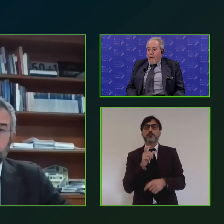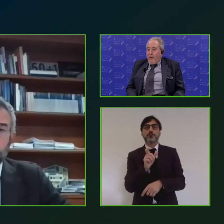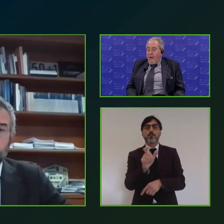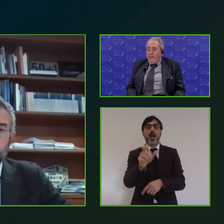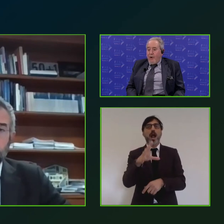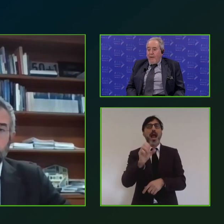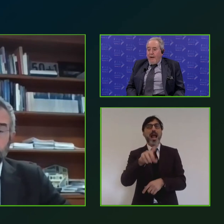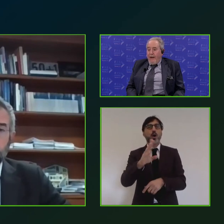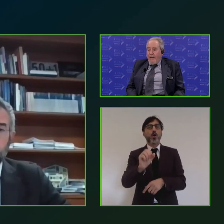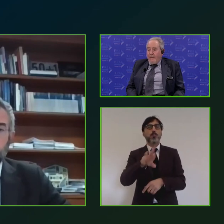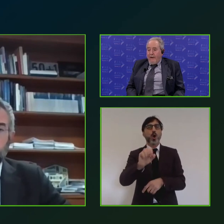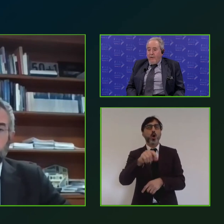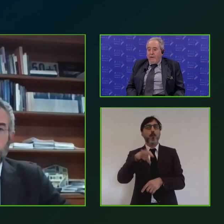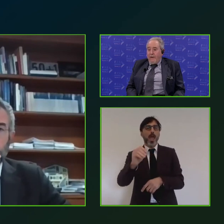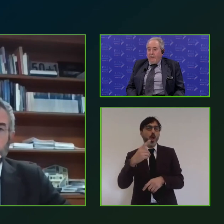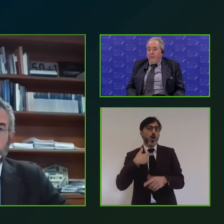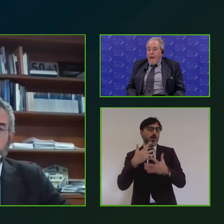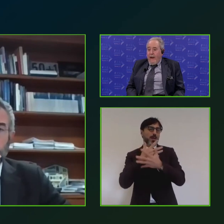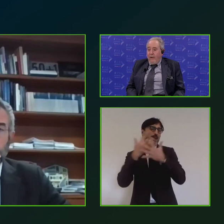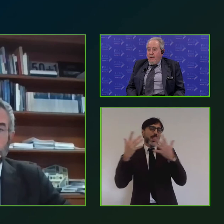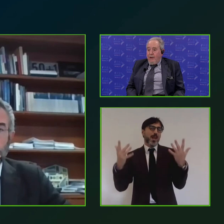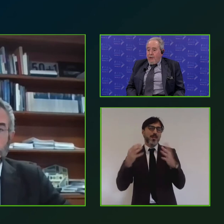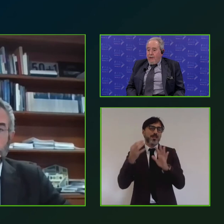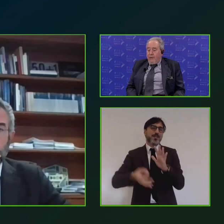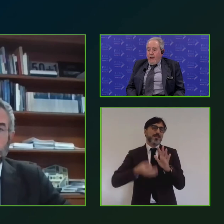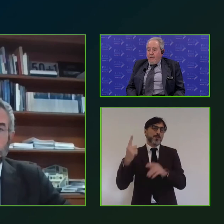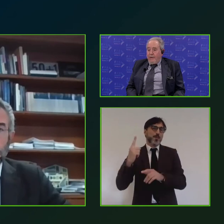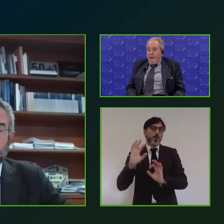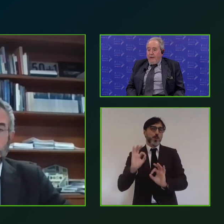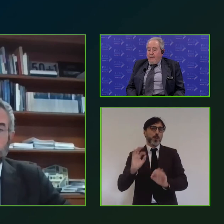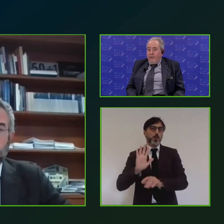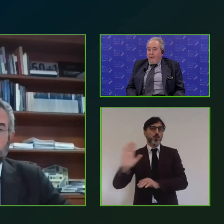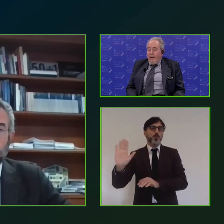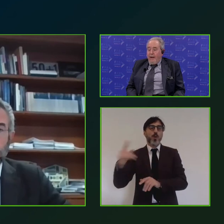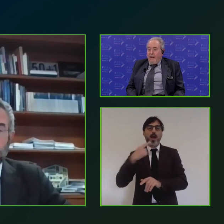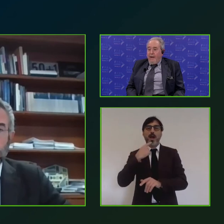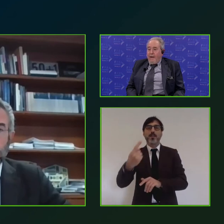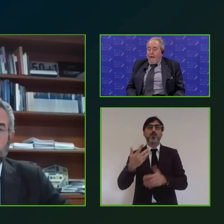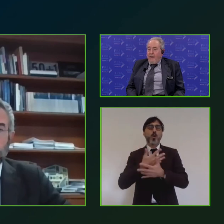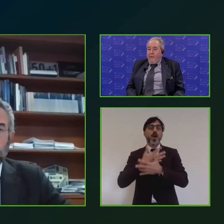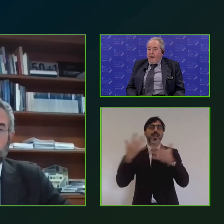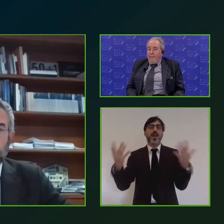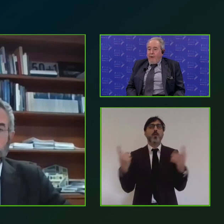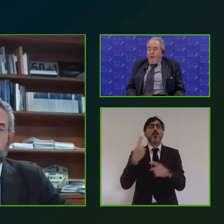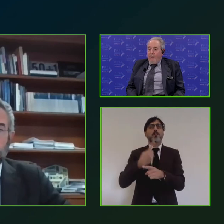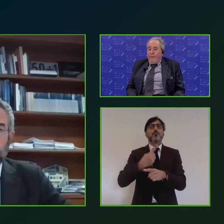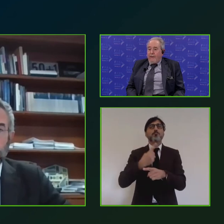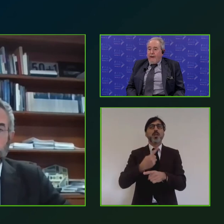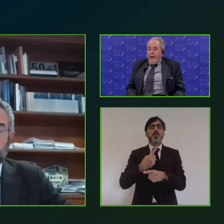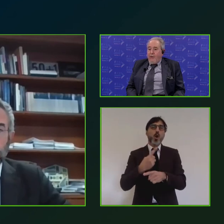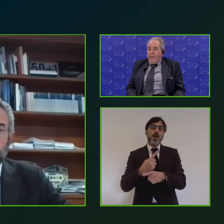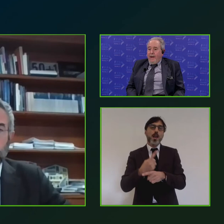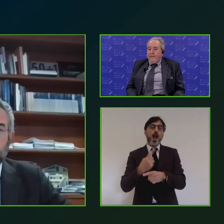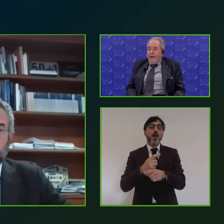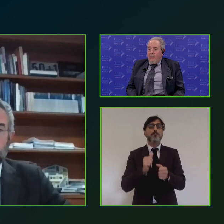Borgomeo che con la solita chiarezza che contraddistingue Carlo ci ha detto chiaramente che bisogna in qualche modo il